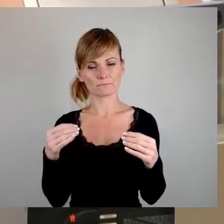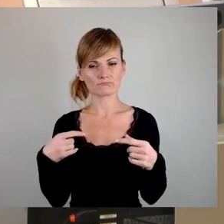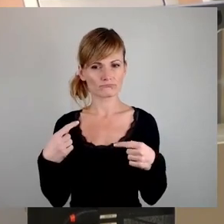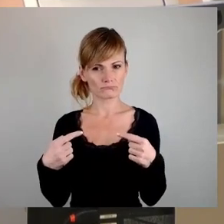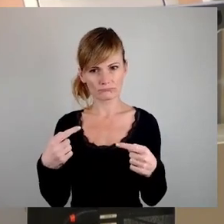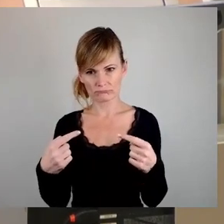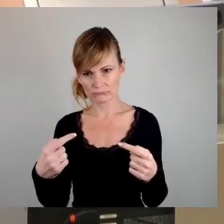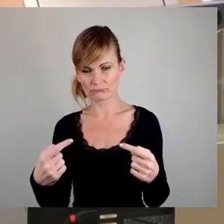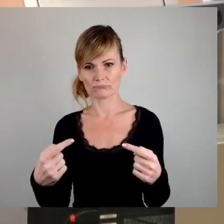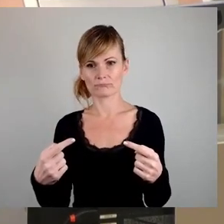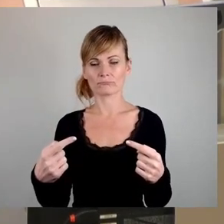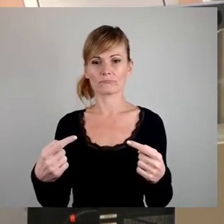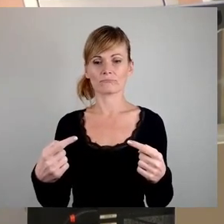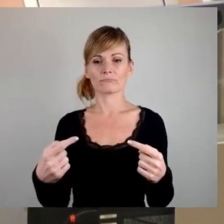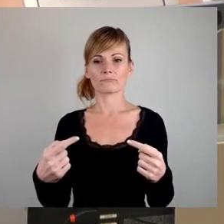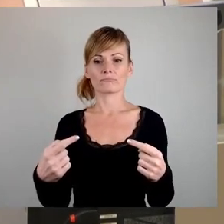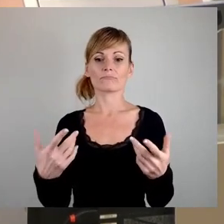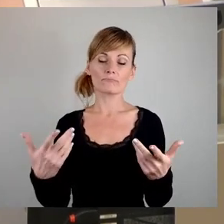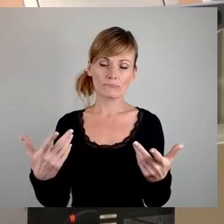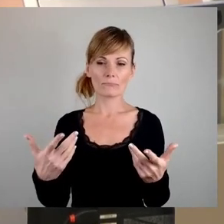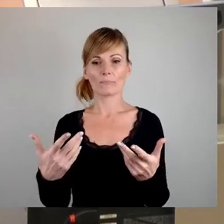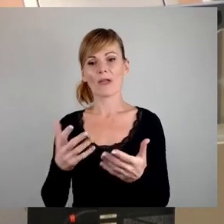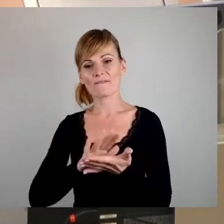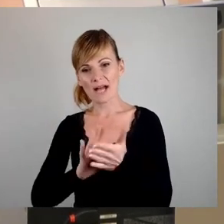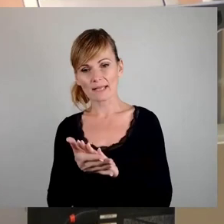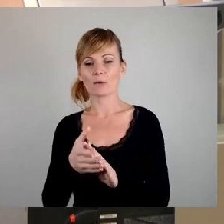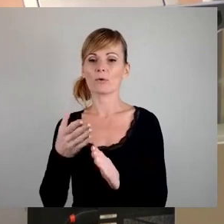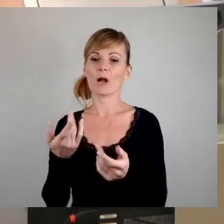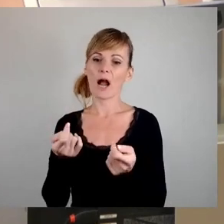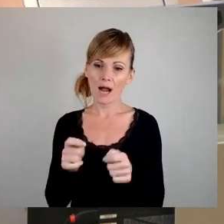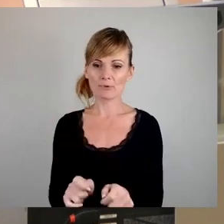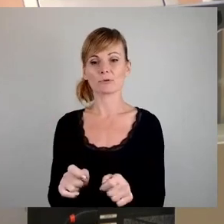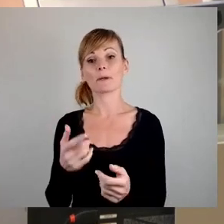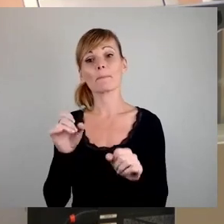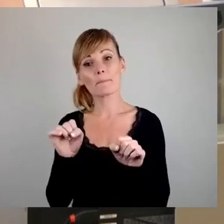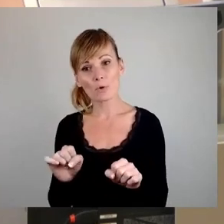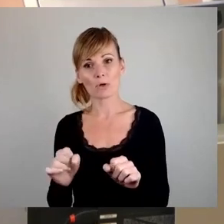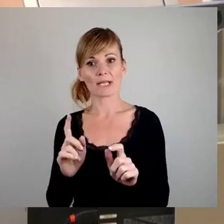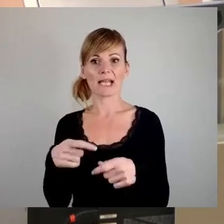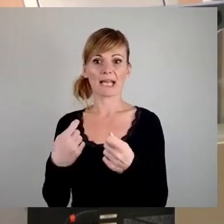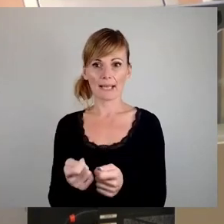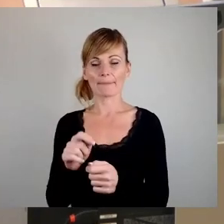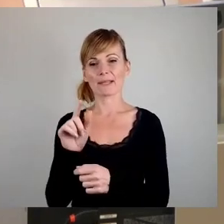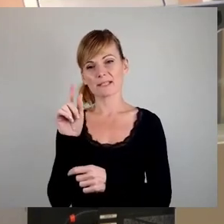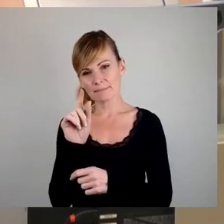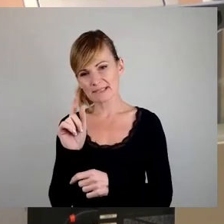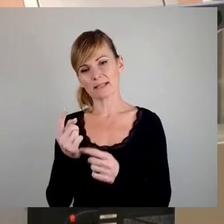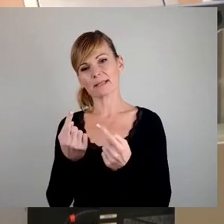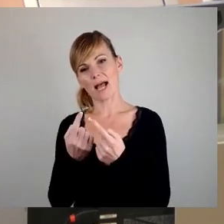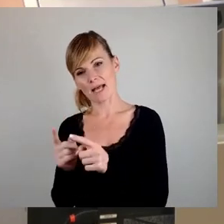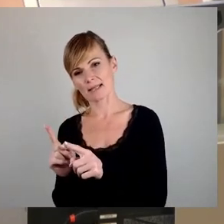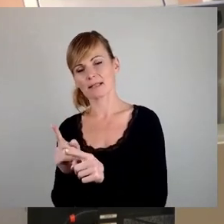vielleicht mit einem anderen Ergebnis abschließen, halte ich dann vielleicht für normal. Und dennoch glaube ich, dass insbesondere